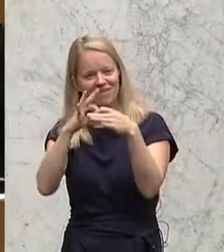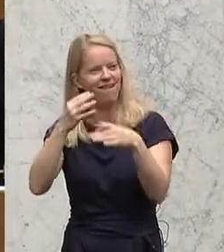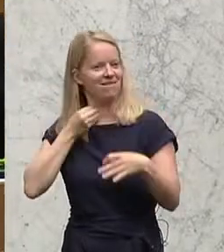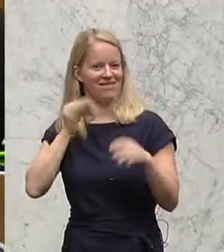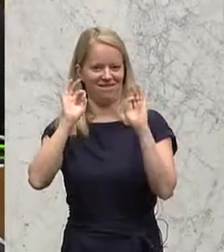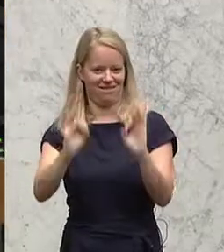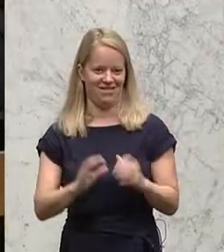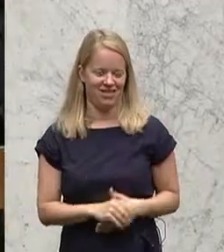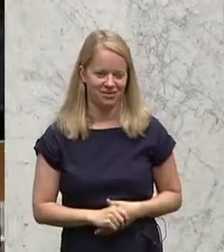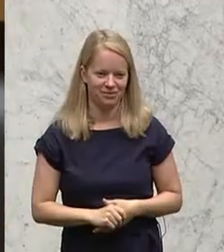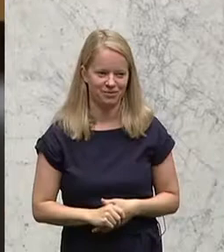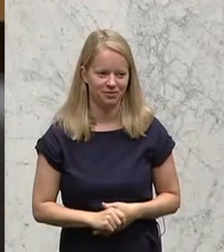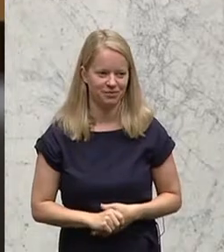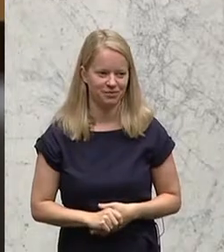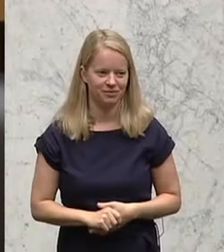verbindet.